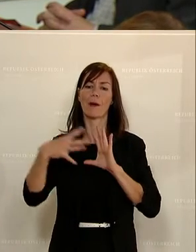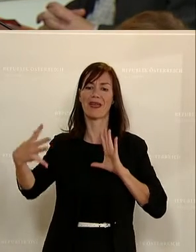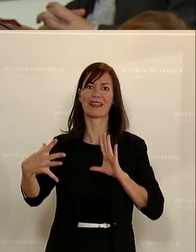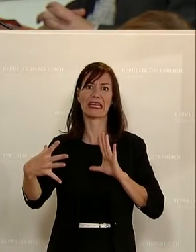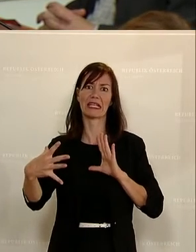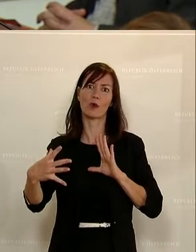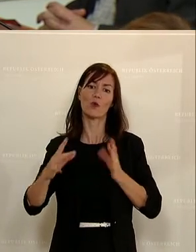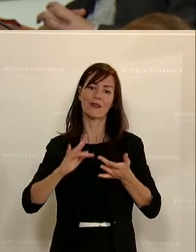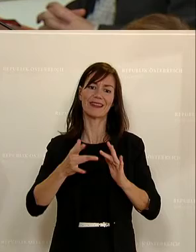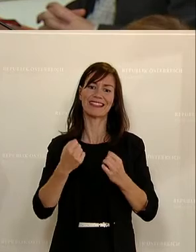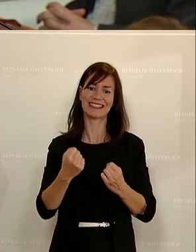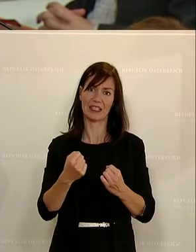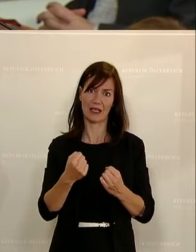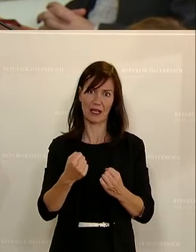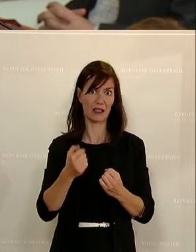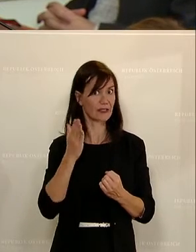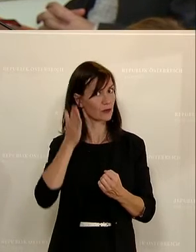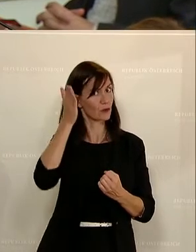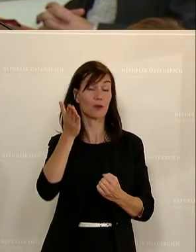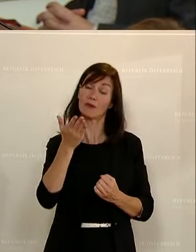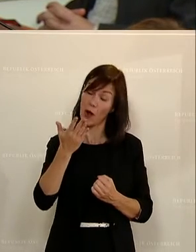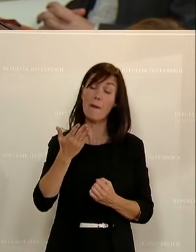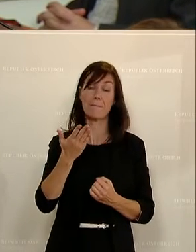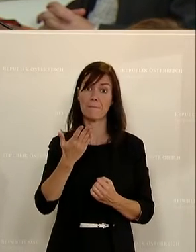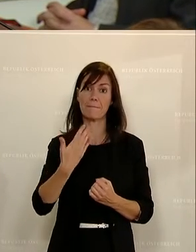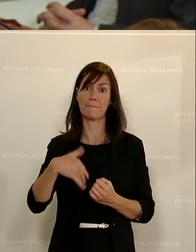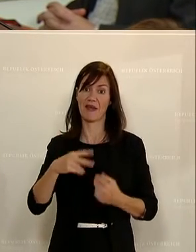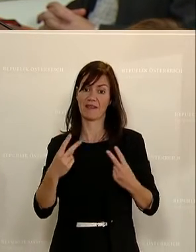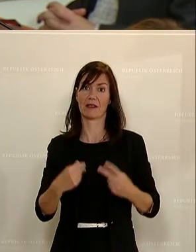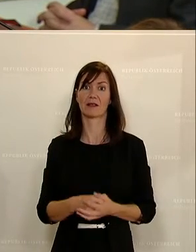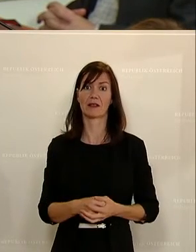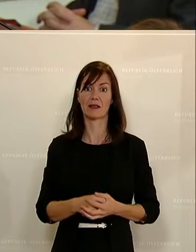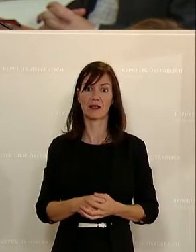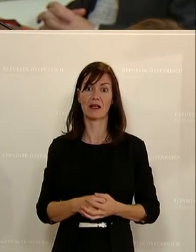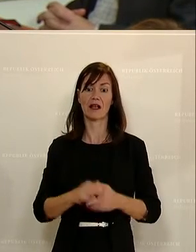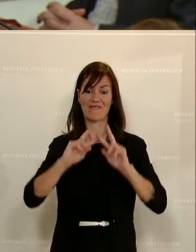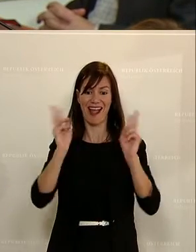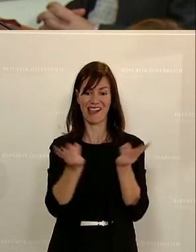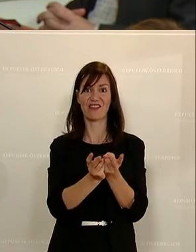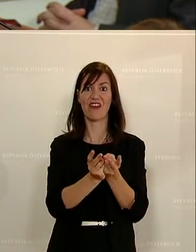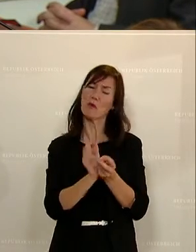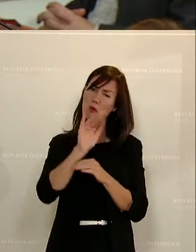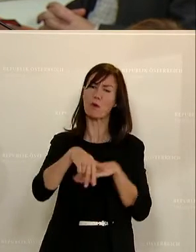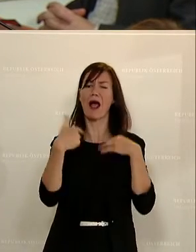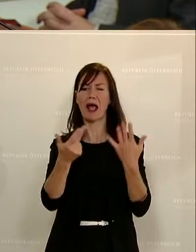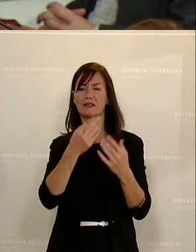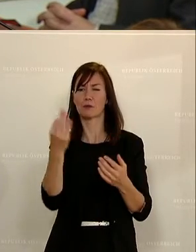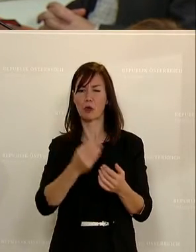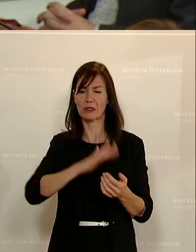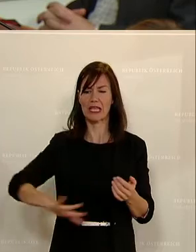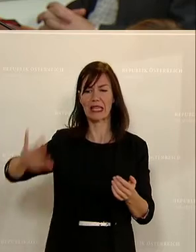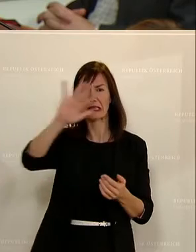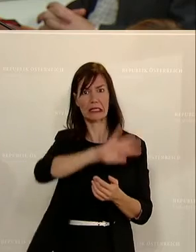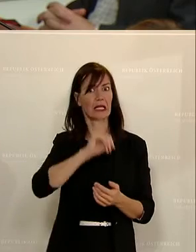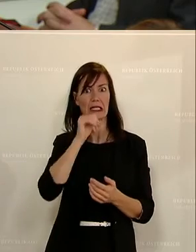enorm an Bedeutung gewinnen wird. Über 80 Prozent aller weltweiten Daten, dem müssen wir uns bewusst sein, befindet sich nicht in